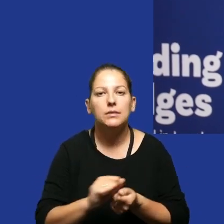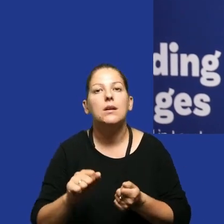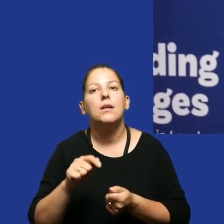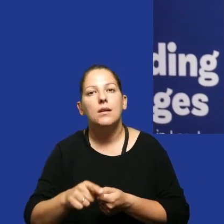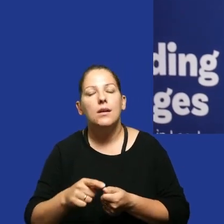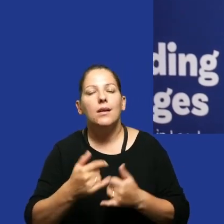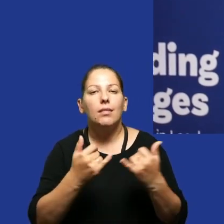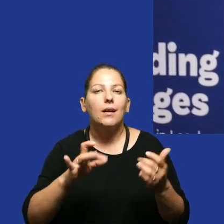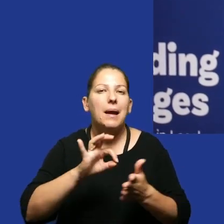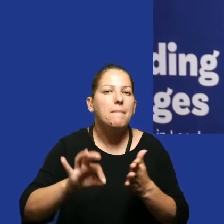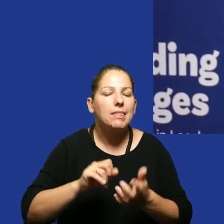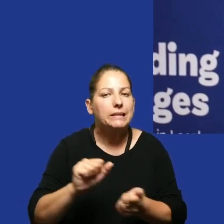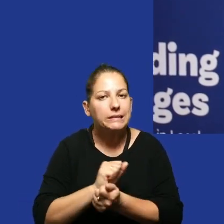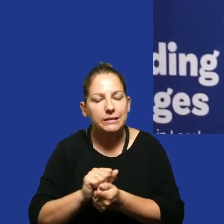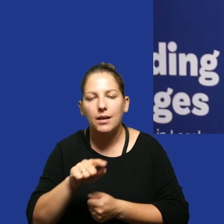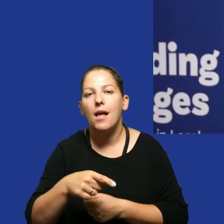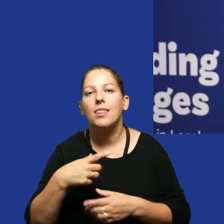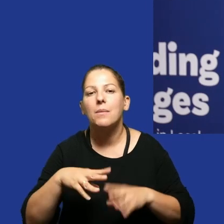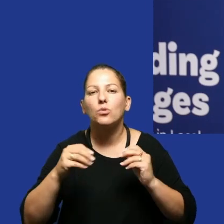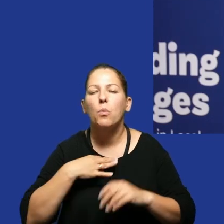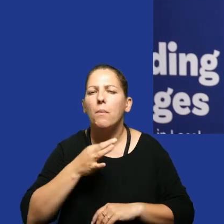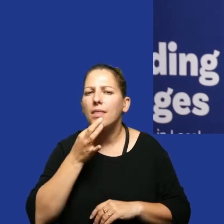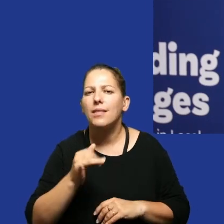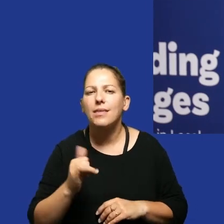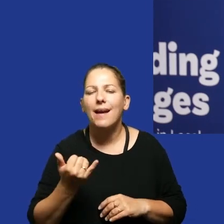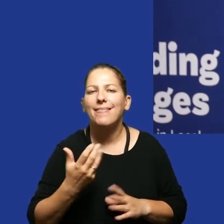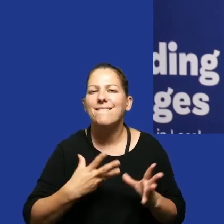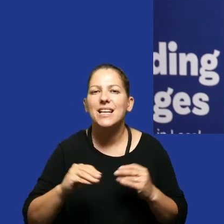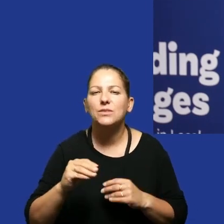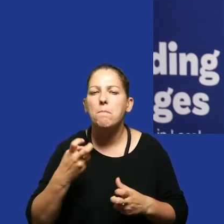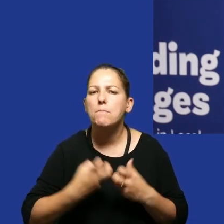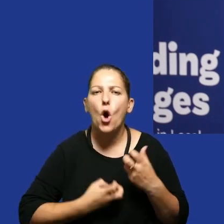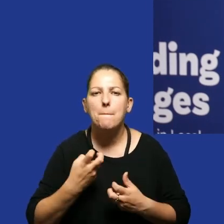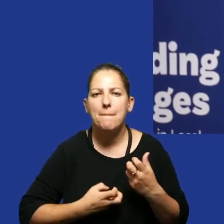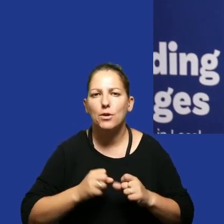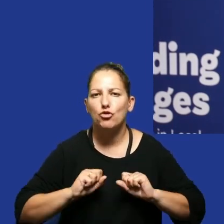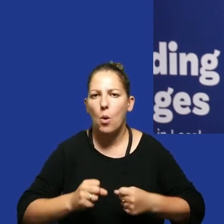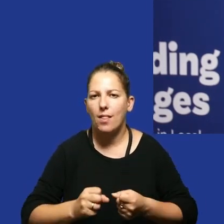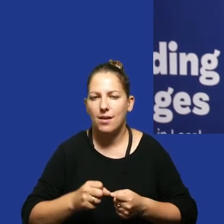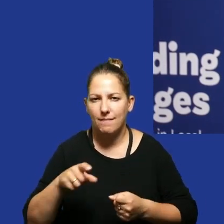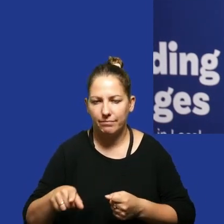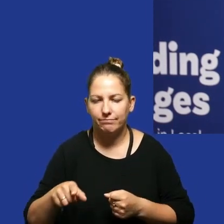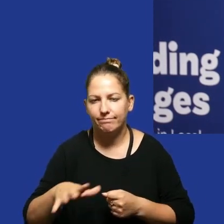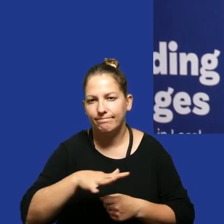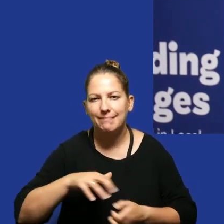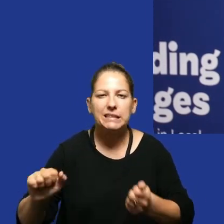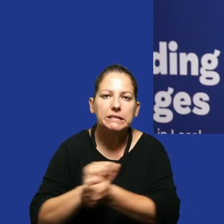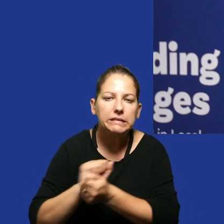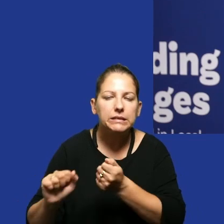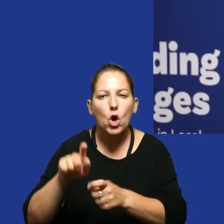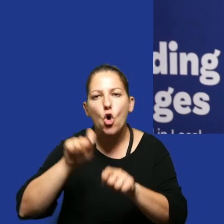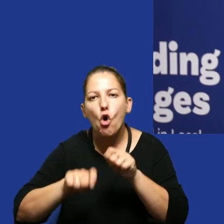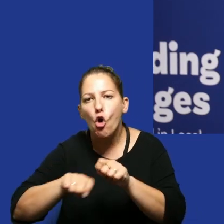działający w małych gminach. Padło tutaj na początku takie pytanie, jaki jest największy problem działalności watchdogów i w ogóle takiej działalności